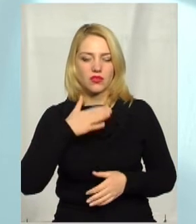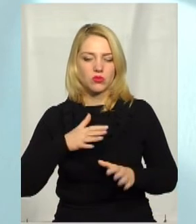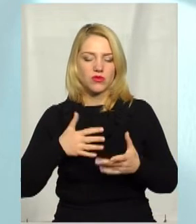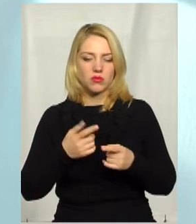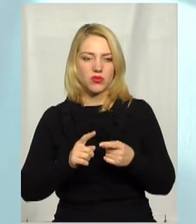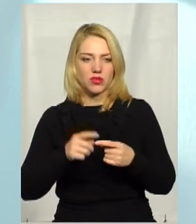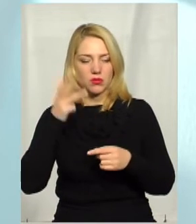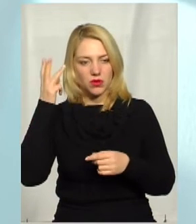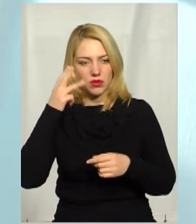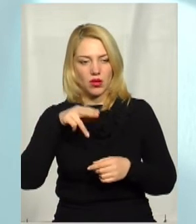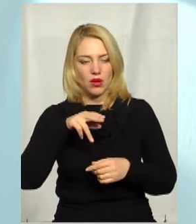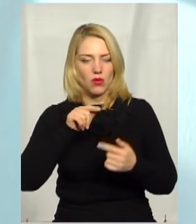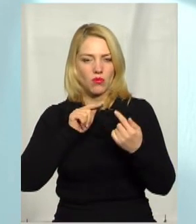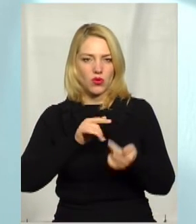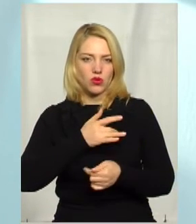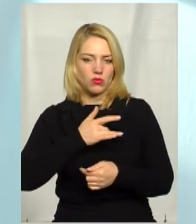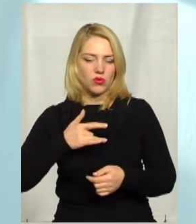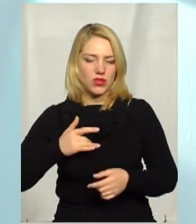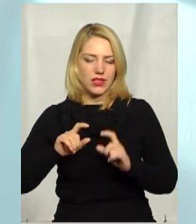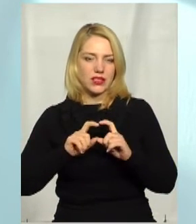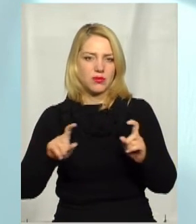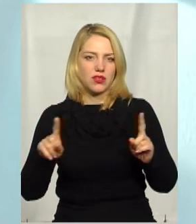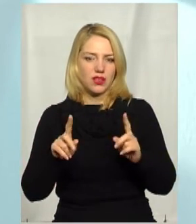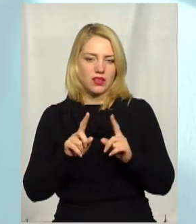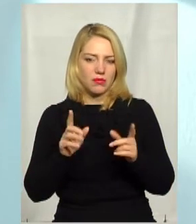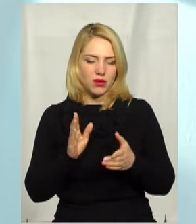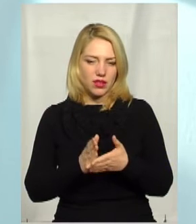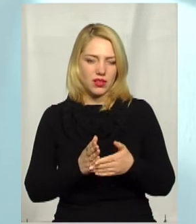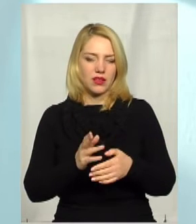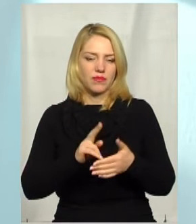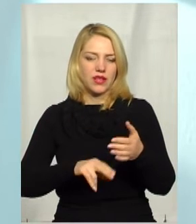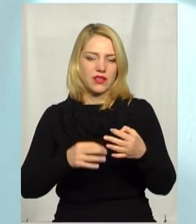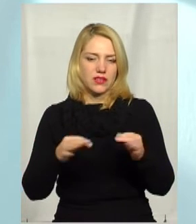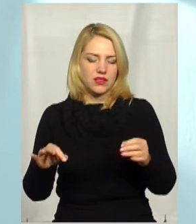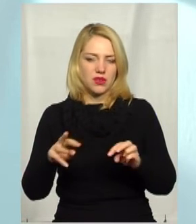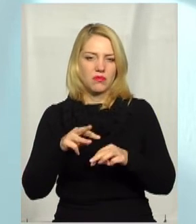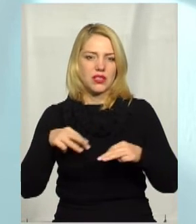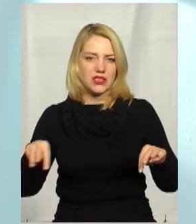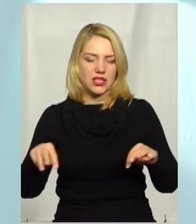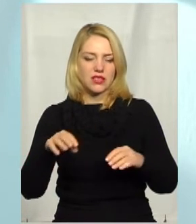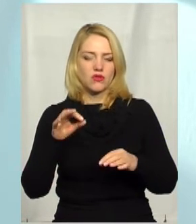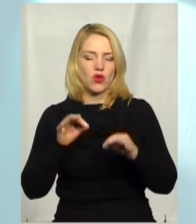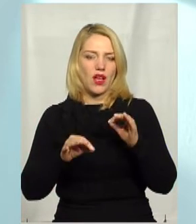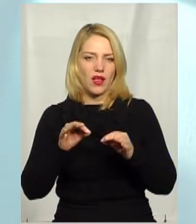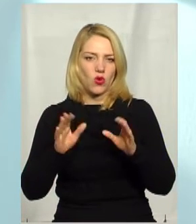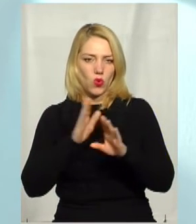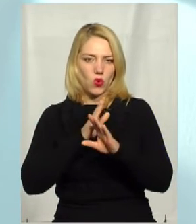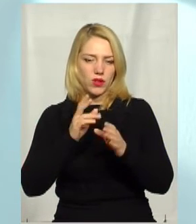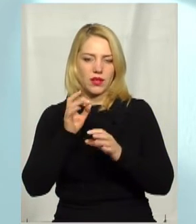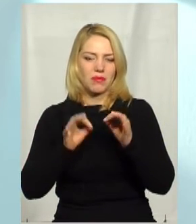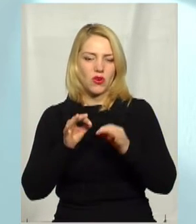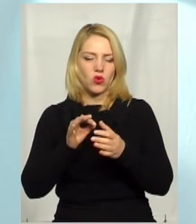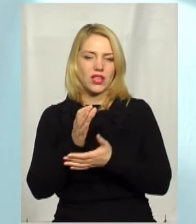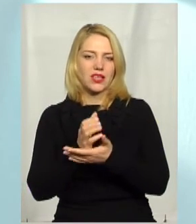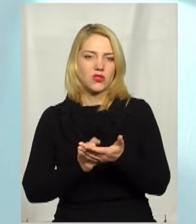Хмельницький обласний протитуберкульозний диспансер, який має ліцензію Міністерства екології та природних ресурсів на